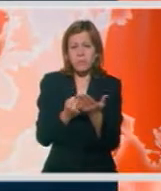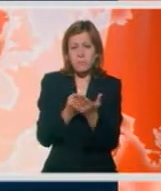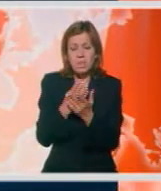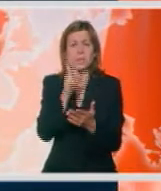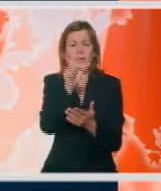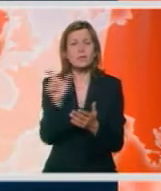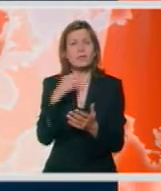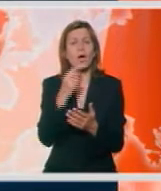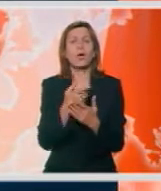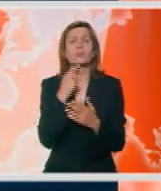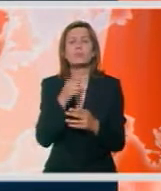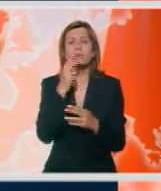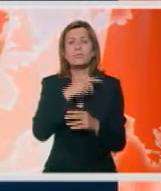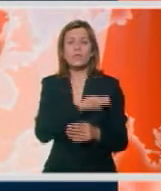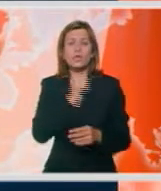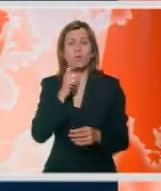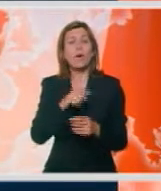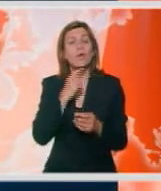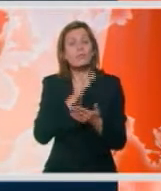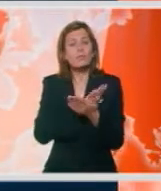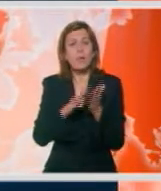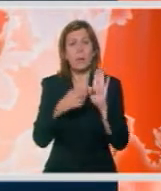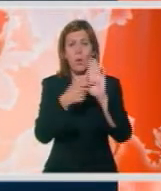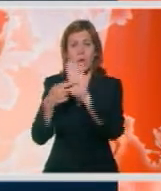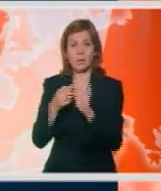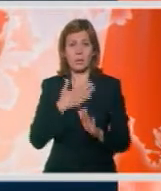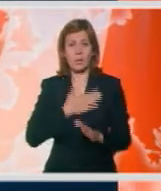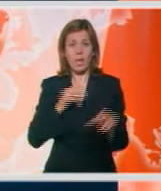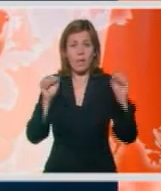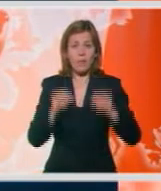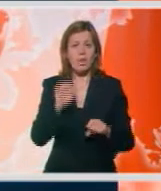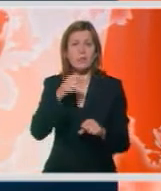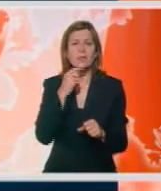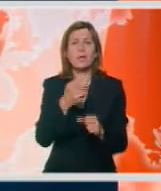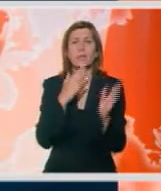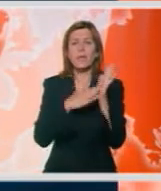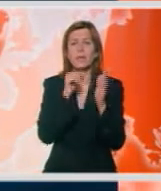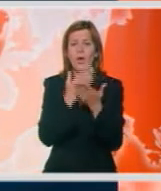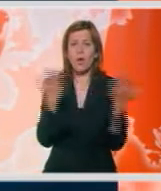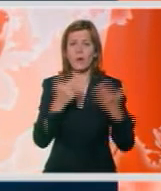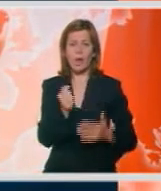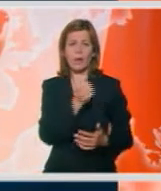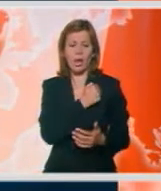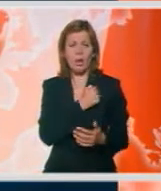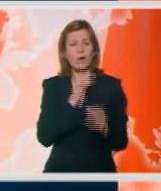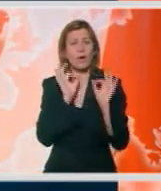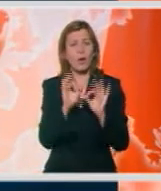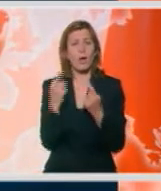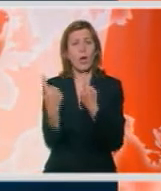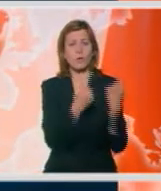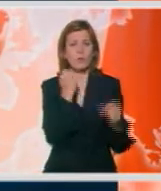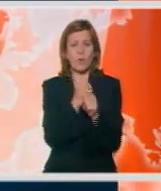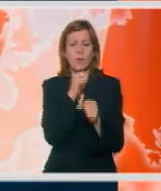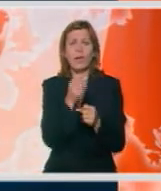nadležnih organa moguće praktičnim putem pokazati želju vlasti da se medijima i novinarima garantuju normalni uslovi za rad